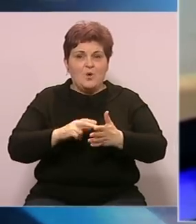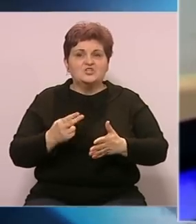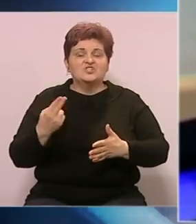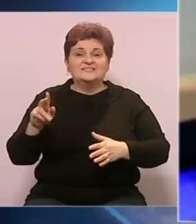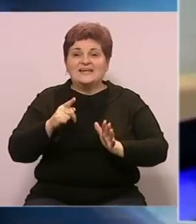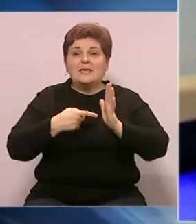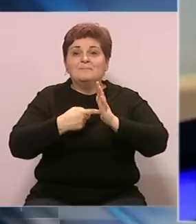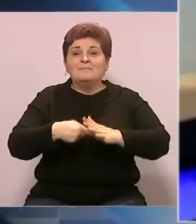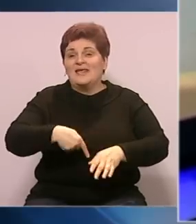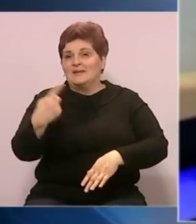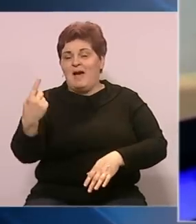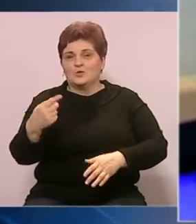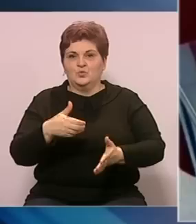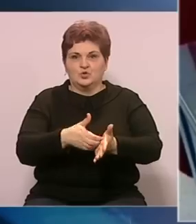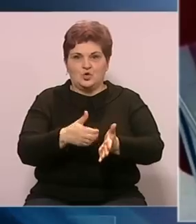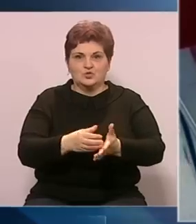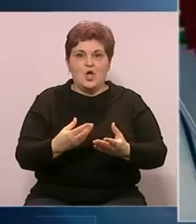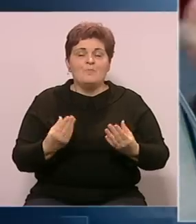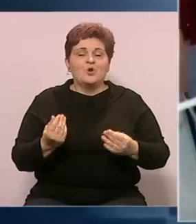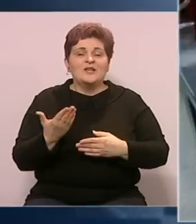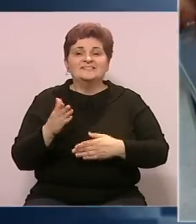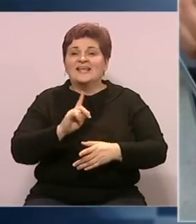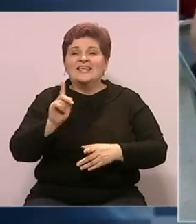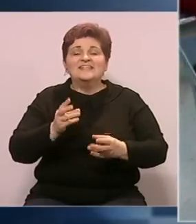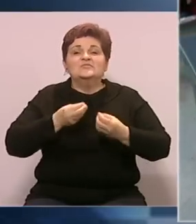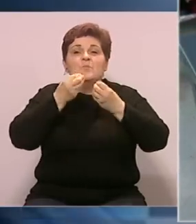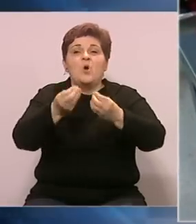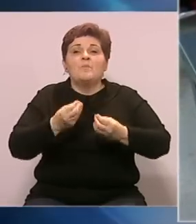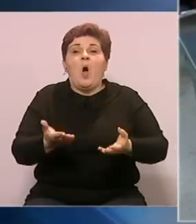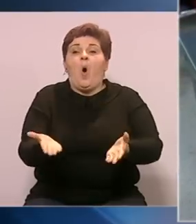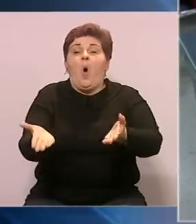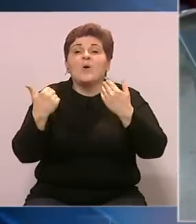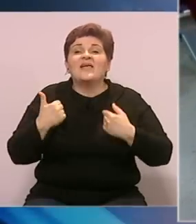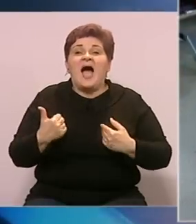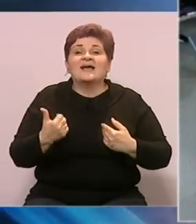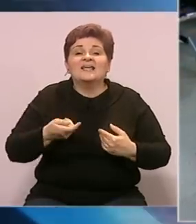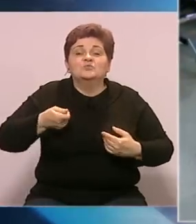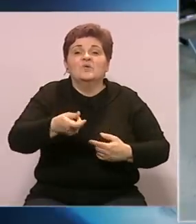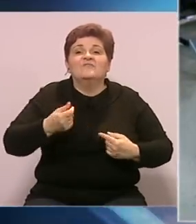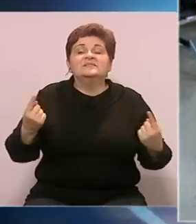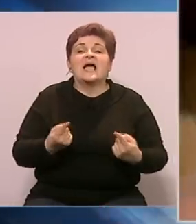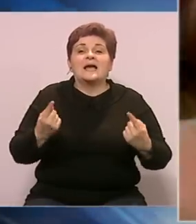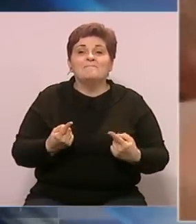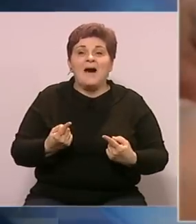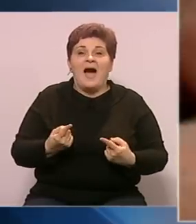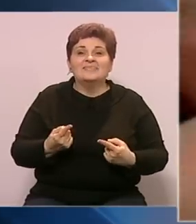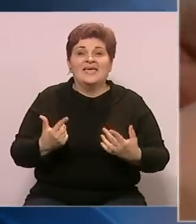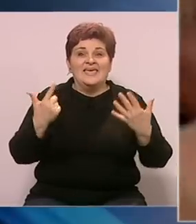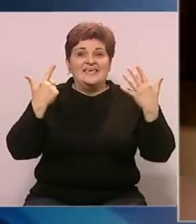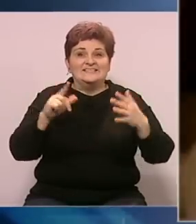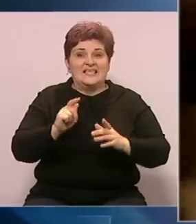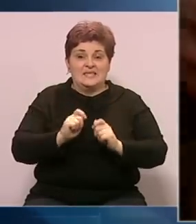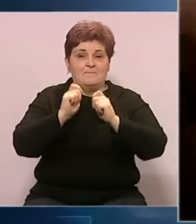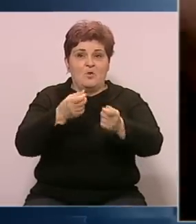prikazalo ni Marku Troškova. Brojne stranke nisu mogli objasniti iz kojih izvora su finansirale kampanju. Sedam nije